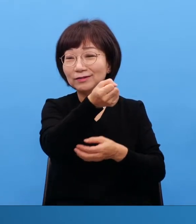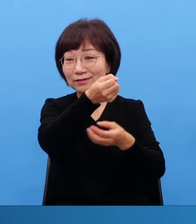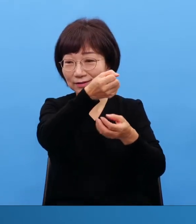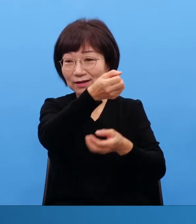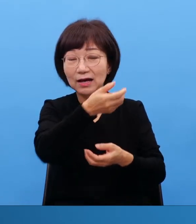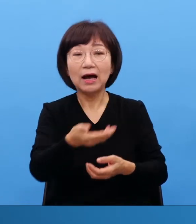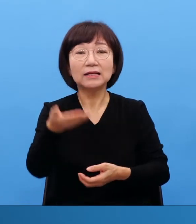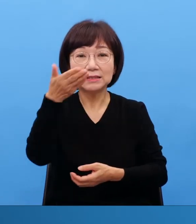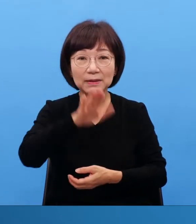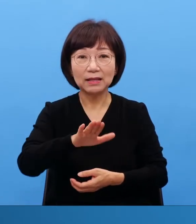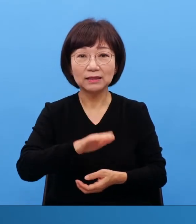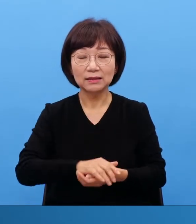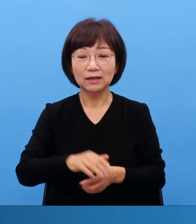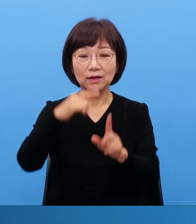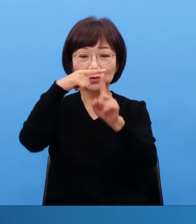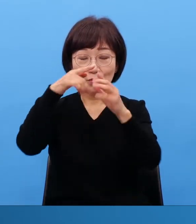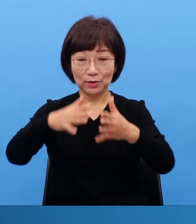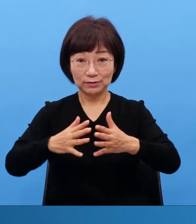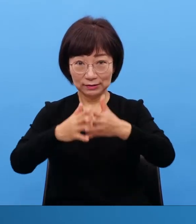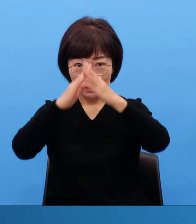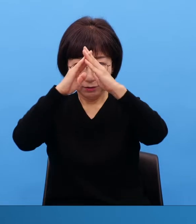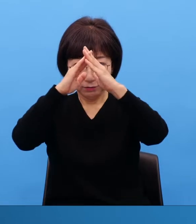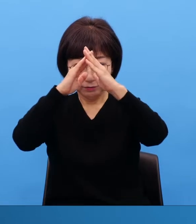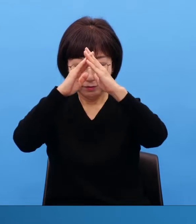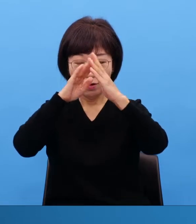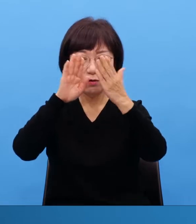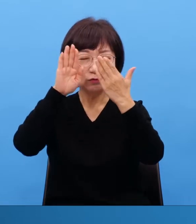복음이구나 하는게 알도록 만들어놔요